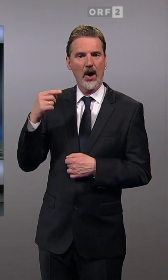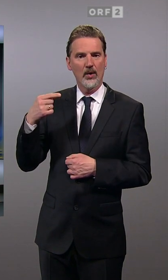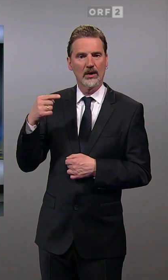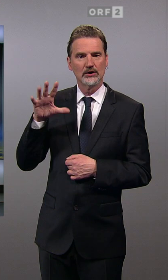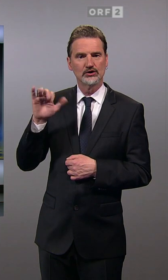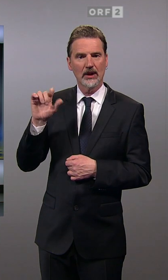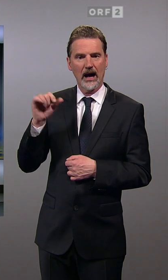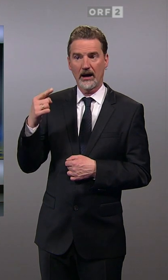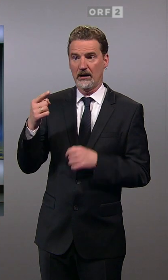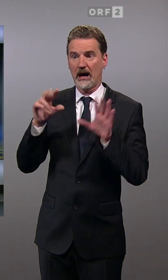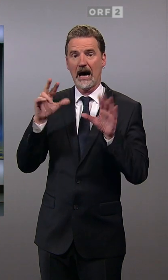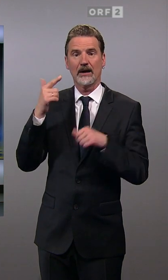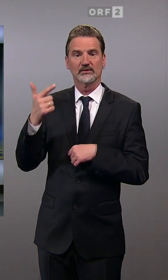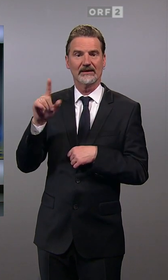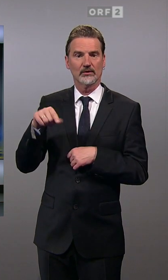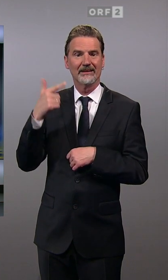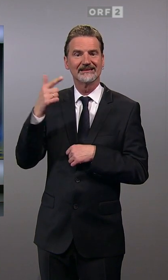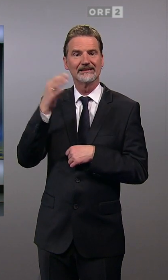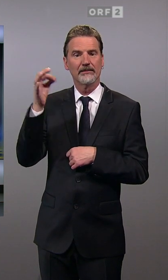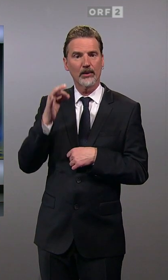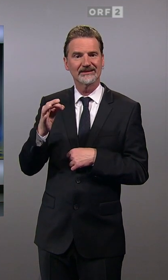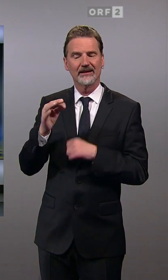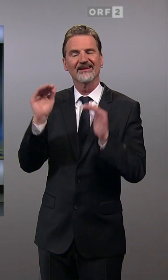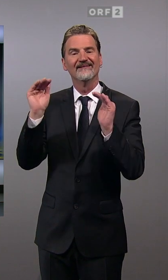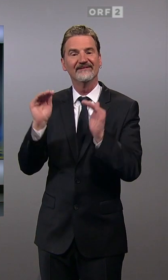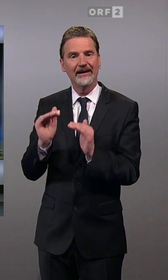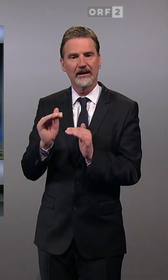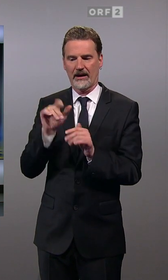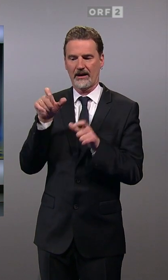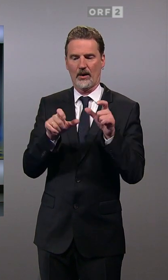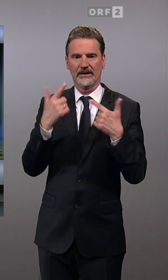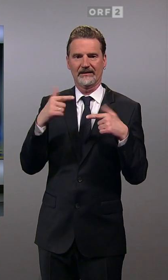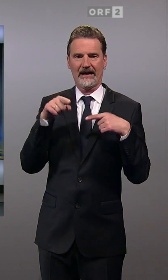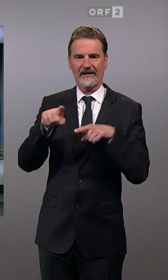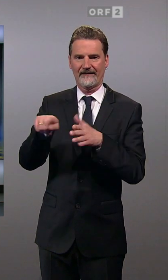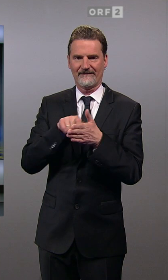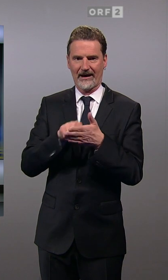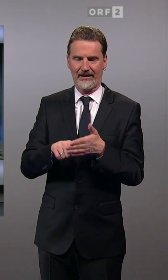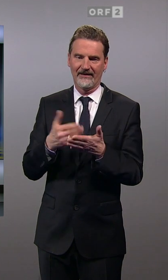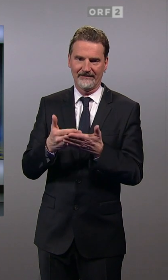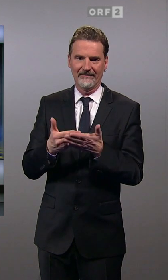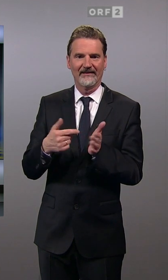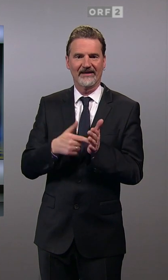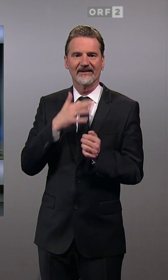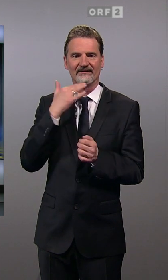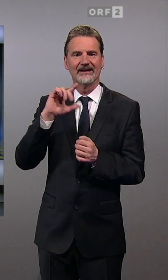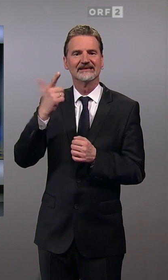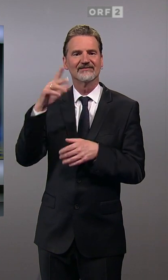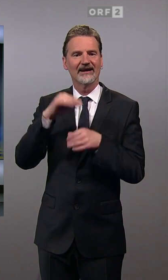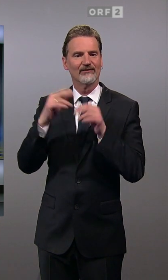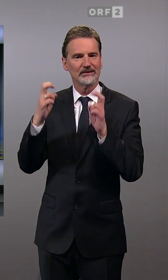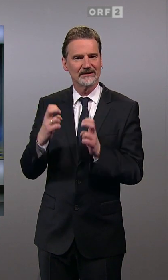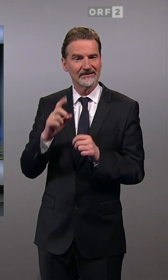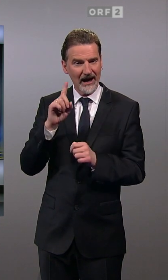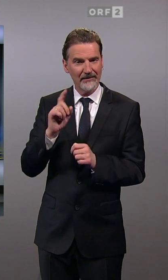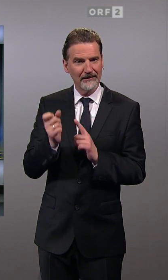,7 Prozent. Auch hier also ein Streifen mit vielen Zweitwohnsitzern. Besonders groß ist der Anteil